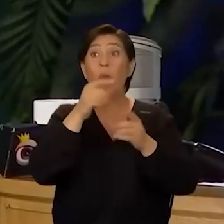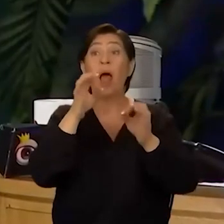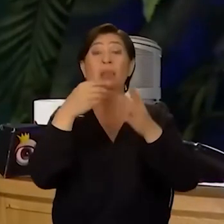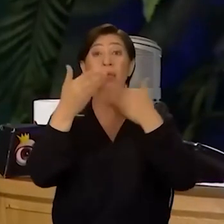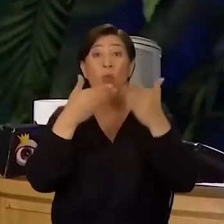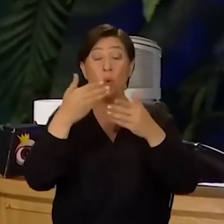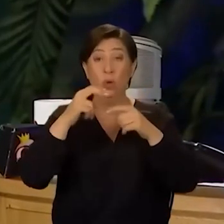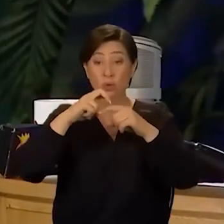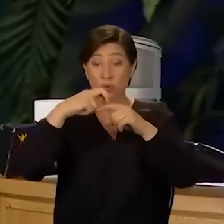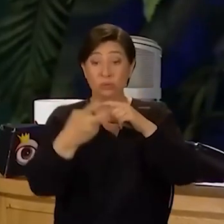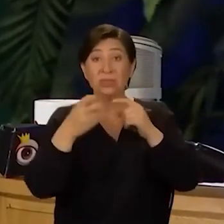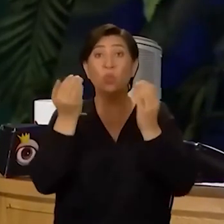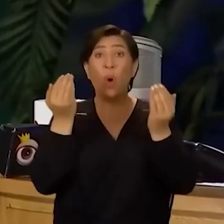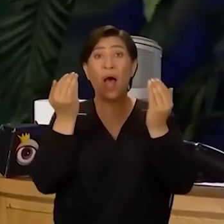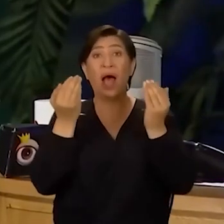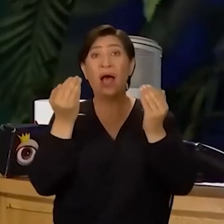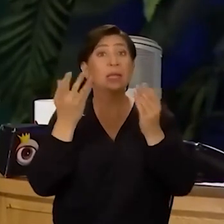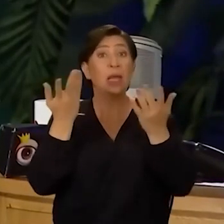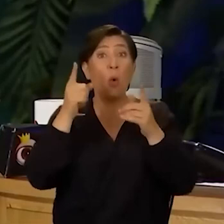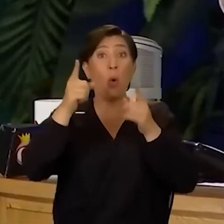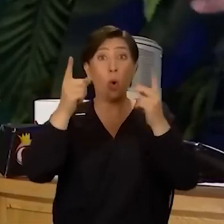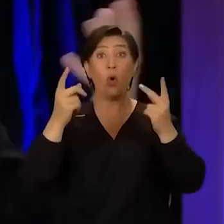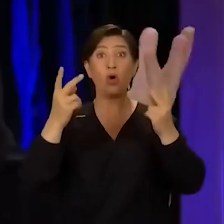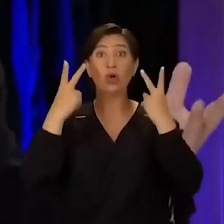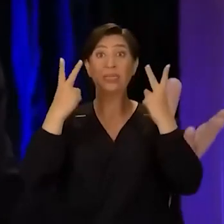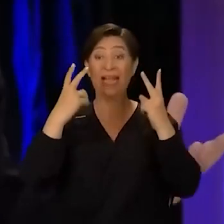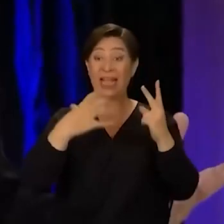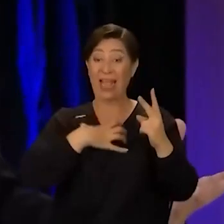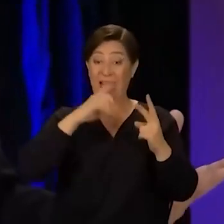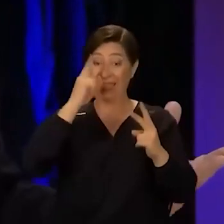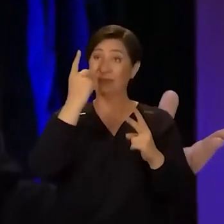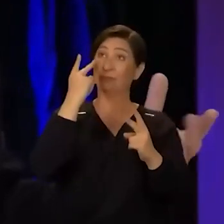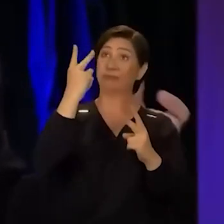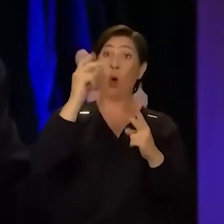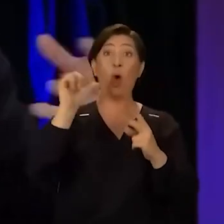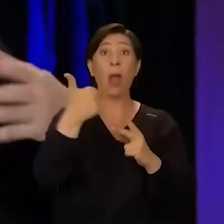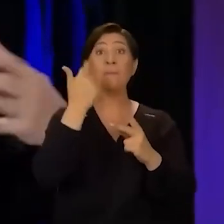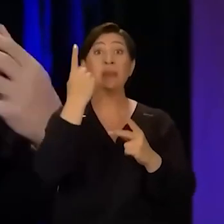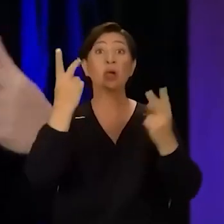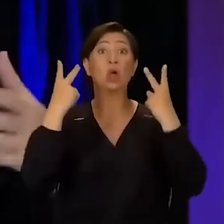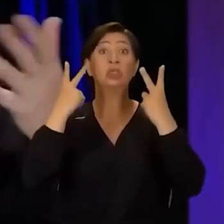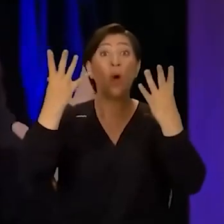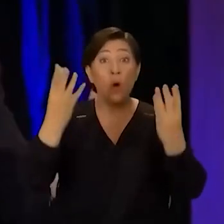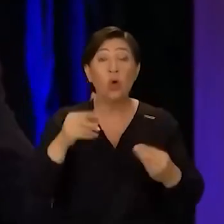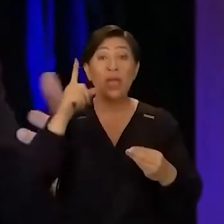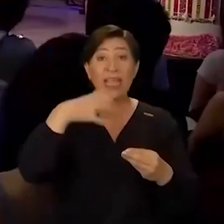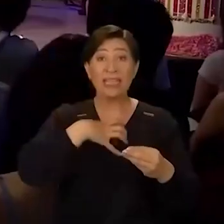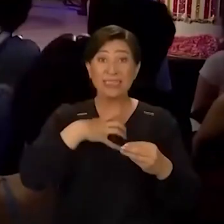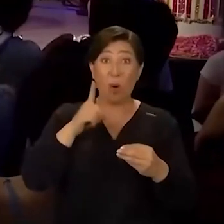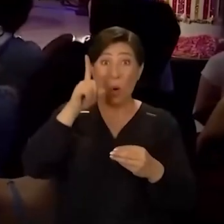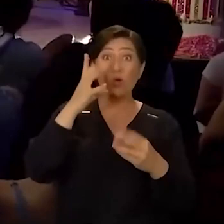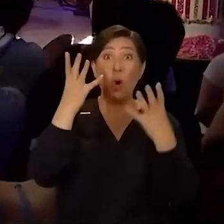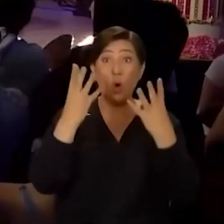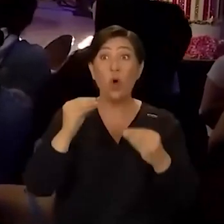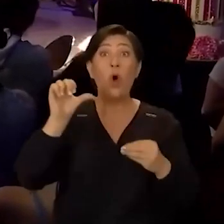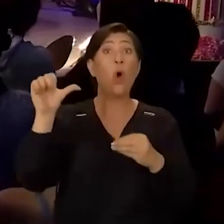Ve dua ederiz diyor. Çünkü herkes o gösterinin yegane kendisine ait önemli bir gösteri olduğunu ve kendisinin de orada olduğu